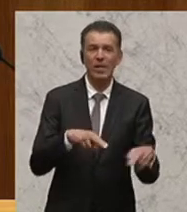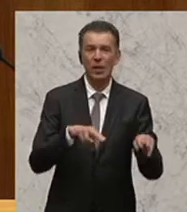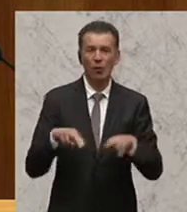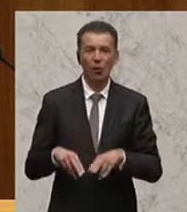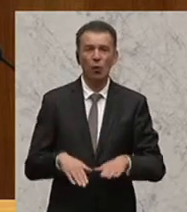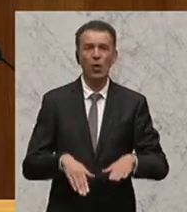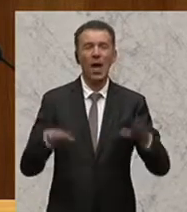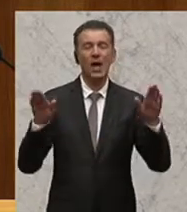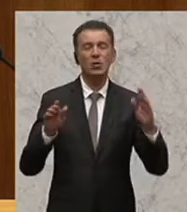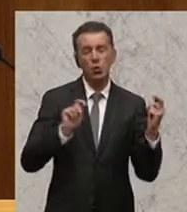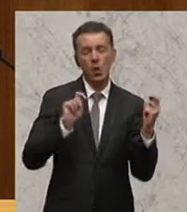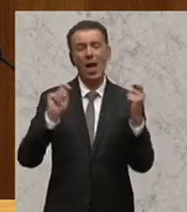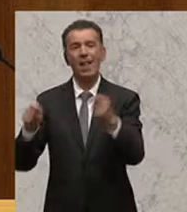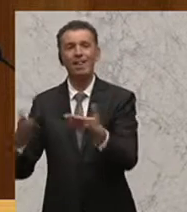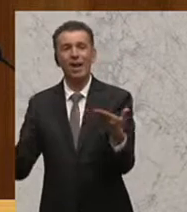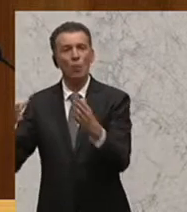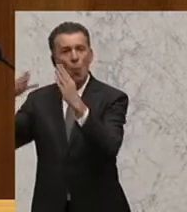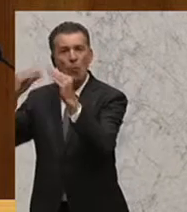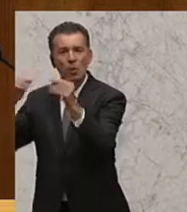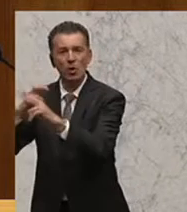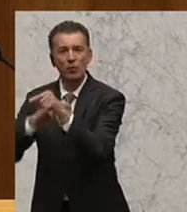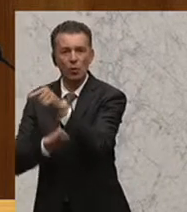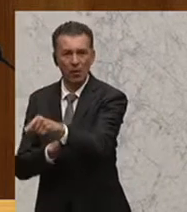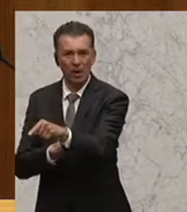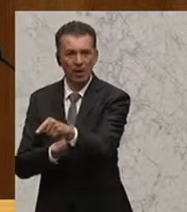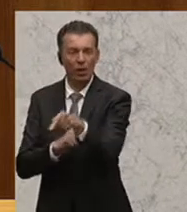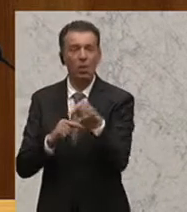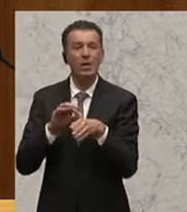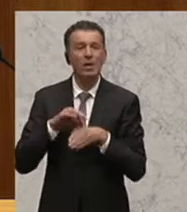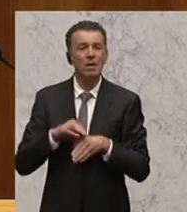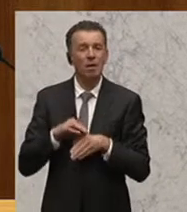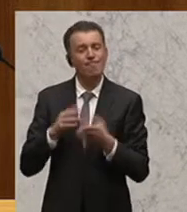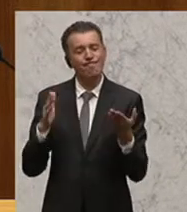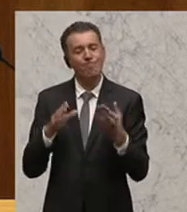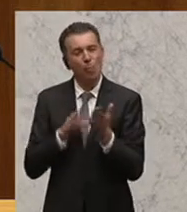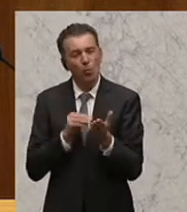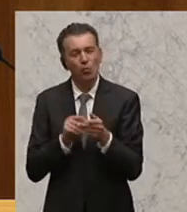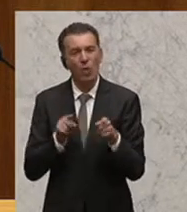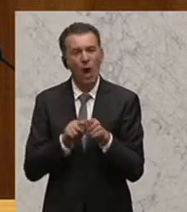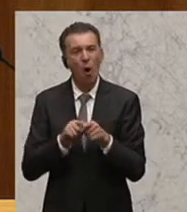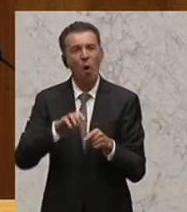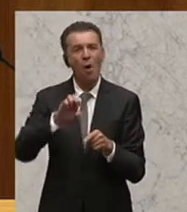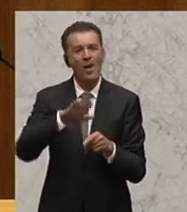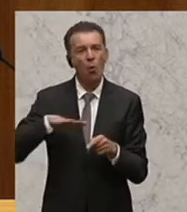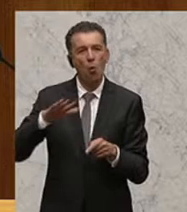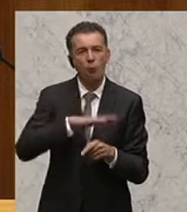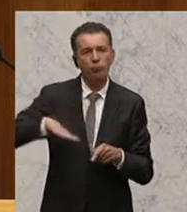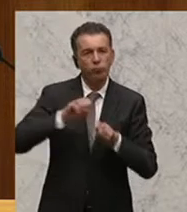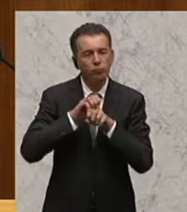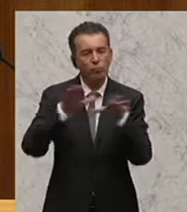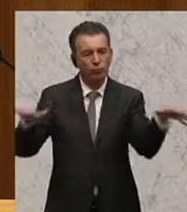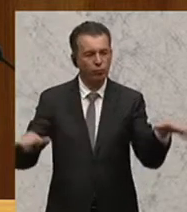bei österreichischen Botschaften zu ermöglichen und sich für die Einführung dieses Modells auf EU-Ebene einzusetzen. Zweitens, sich statt des